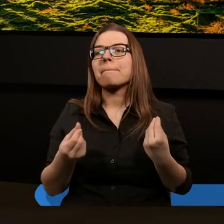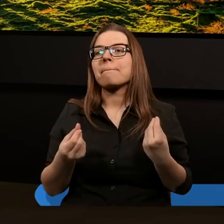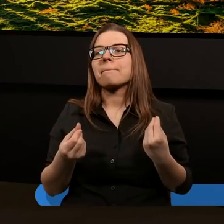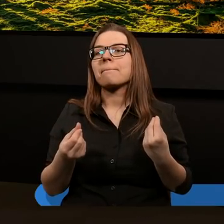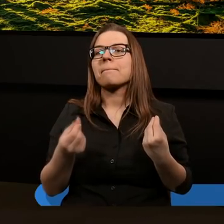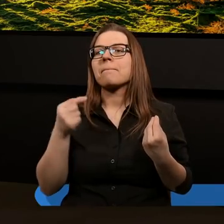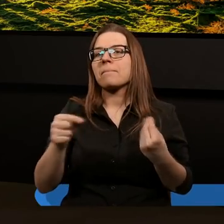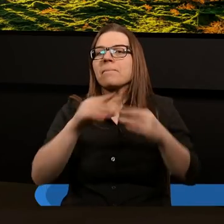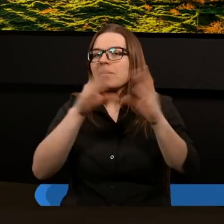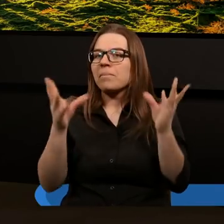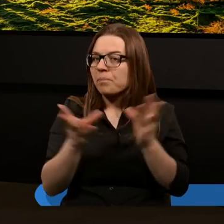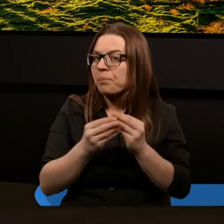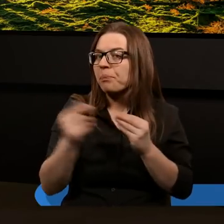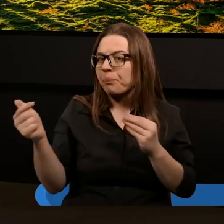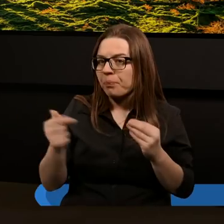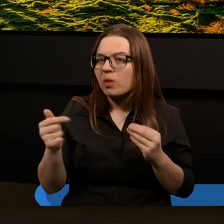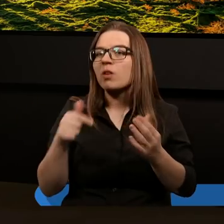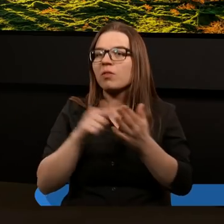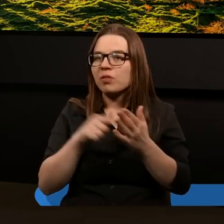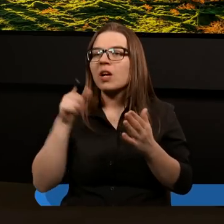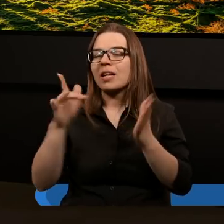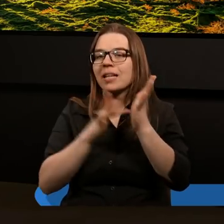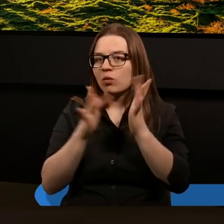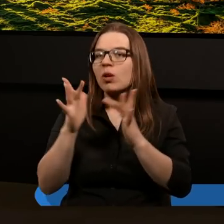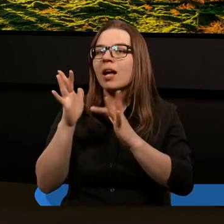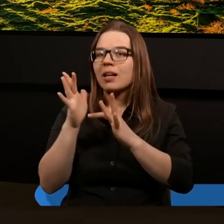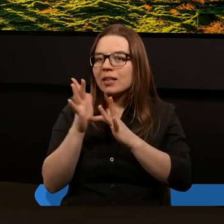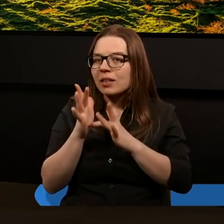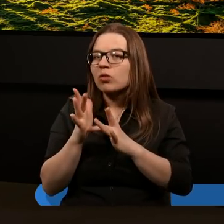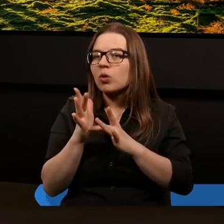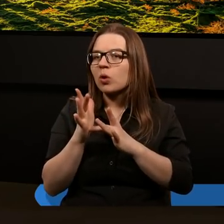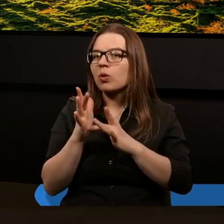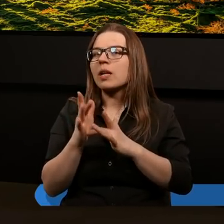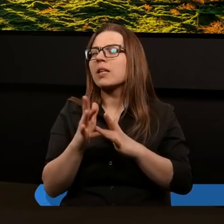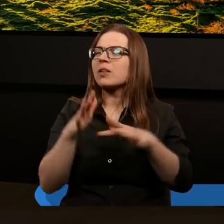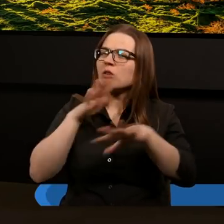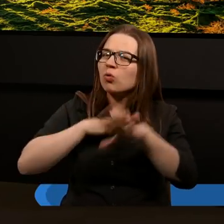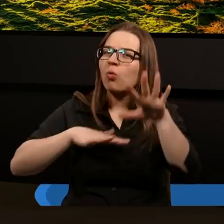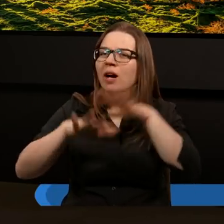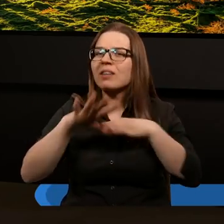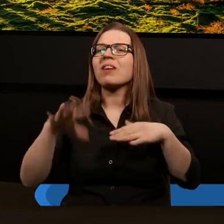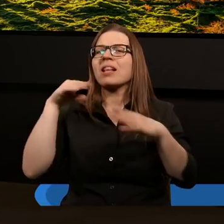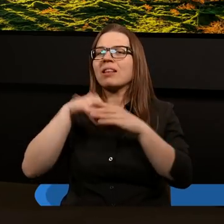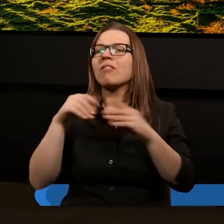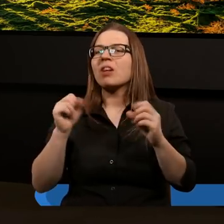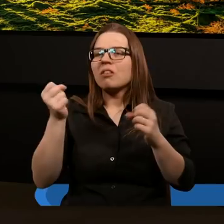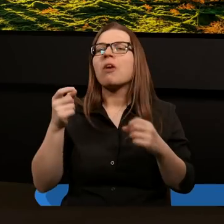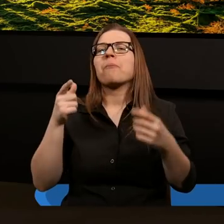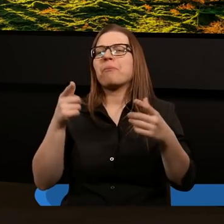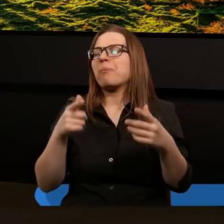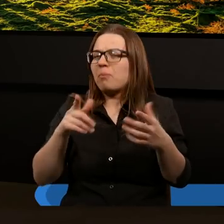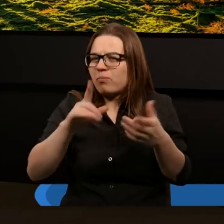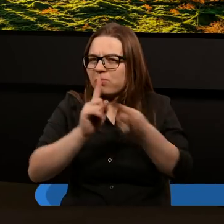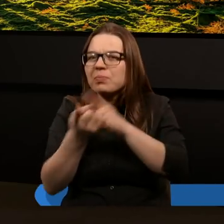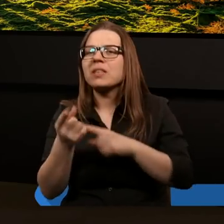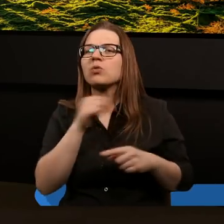To wszystko dotyczy właśnie Pana naszego Jezusa Chrystusa. Przez Ducha Świętego chrześcijaństwo zrobiło